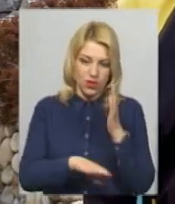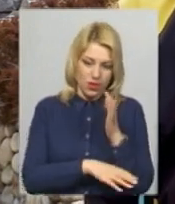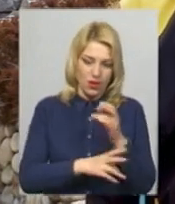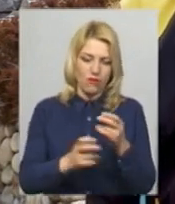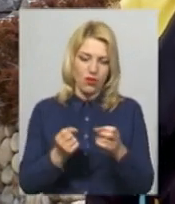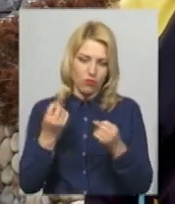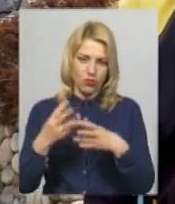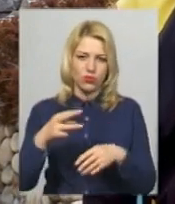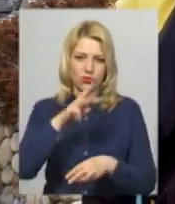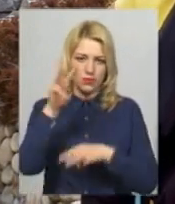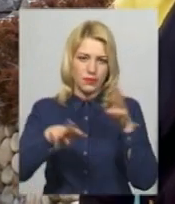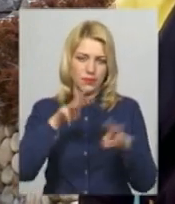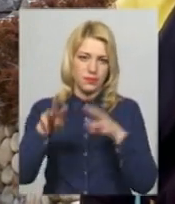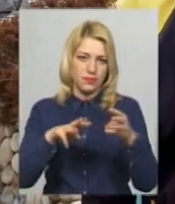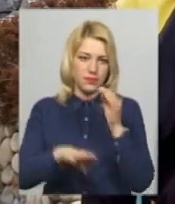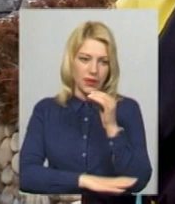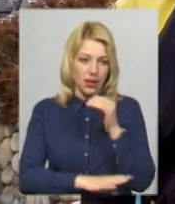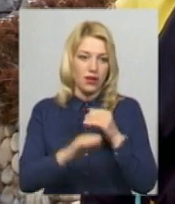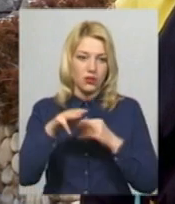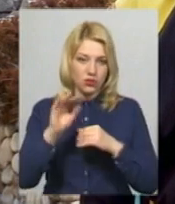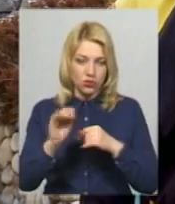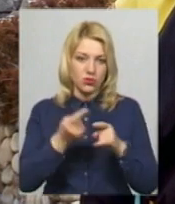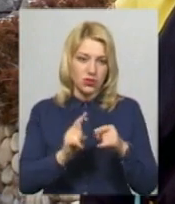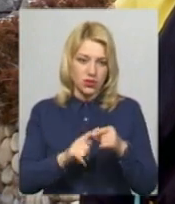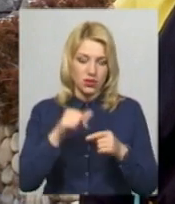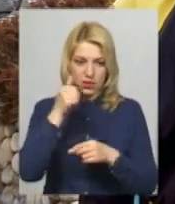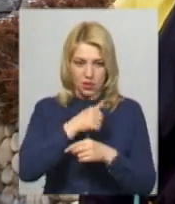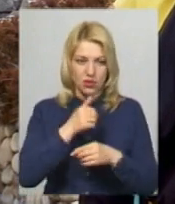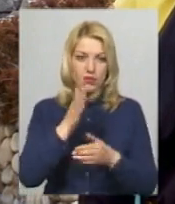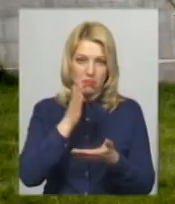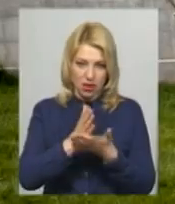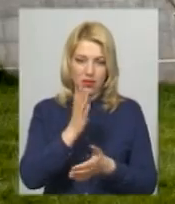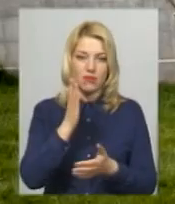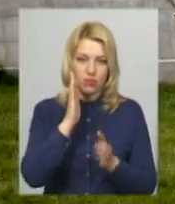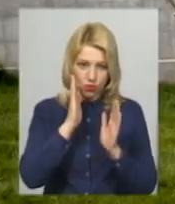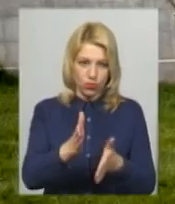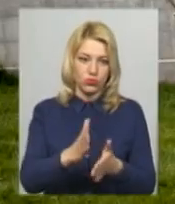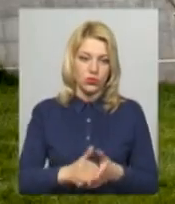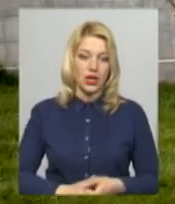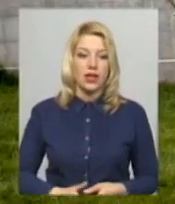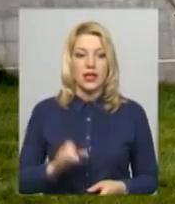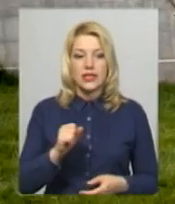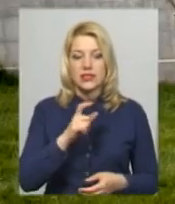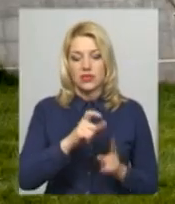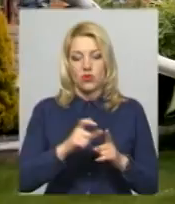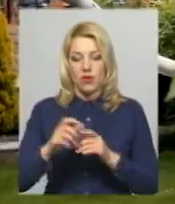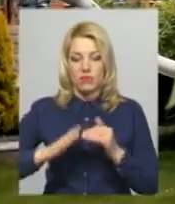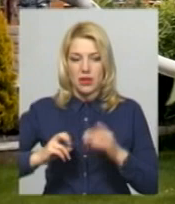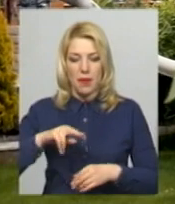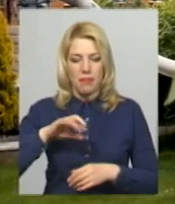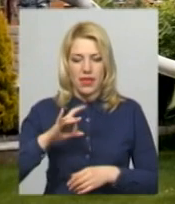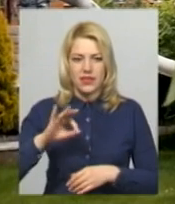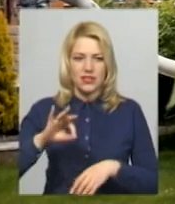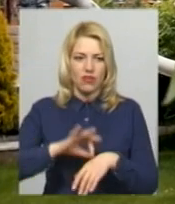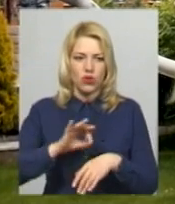цілях, цей рік будуть мати абрикоси. За словами садівника, у персиків найпоширеніша